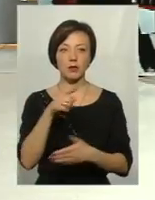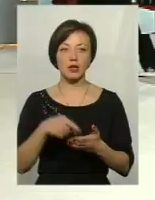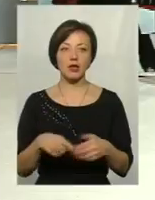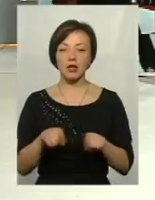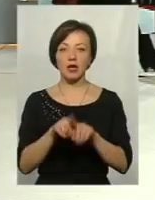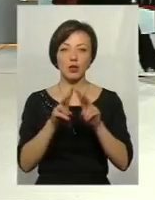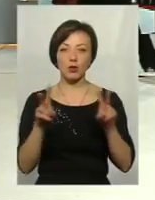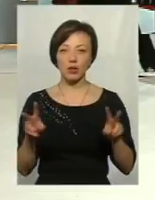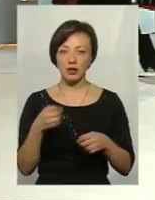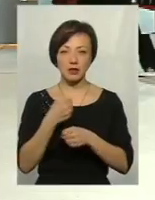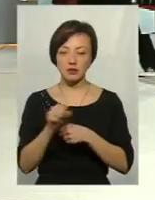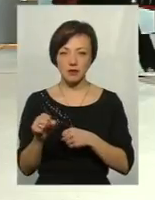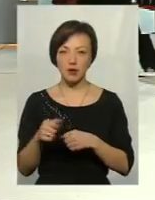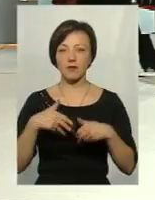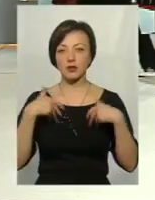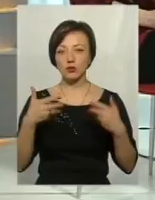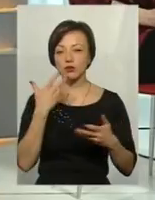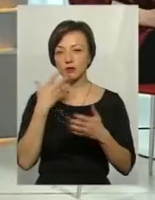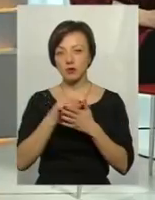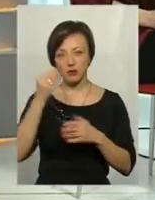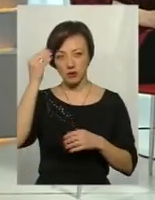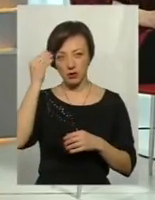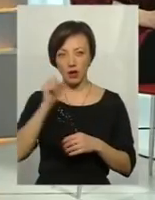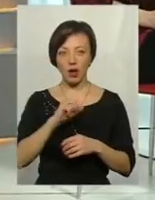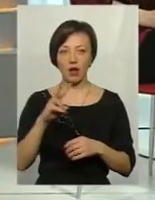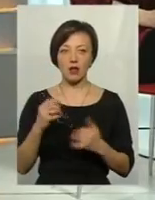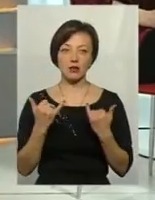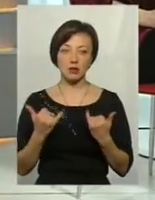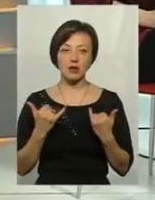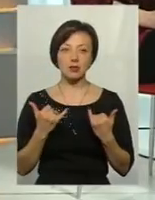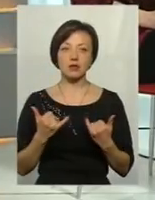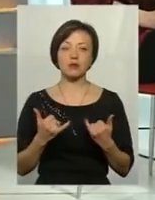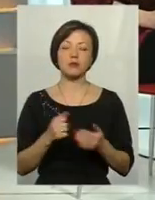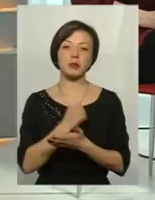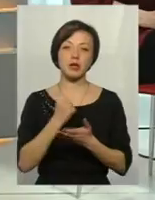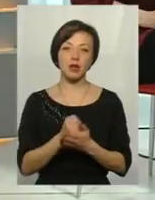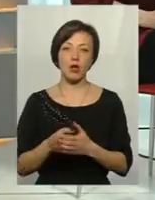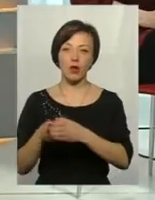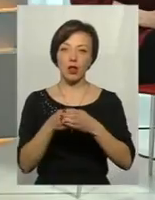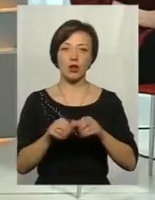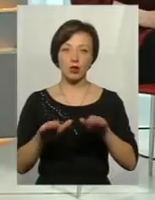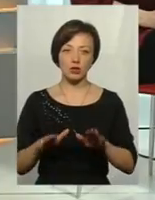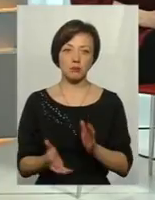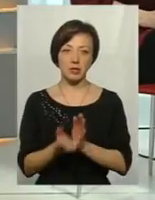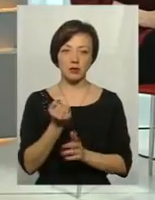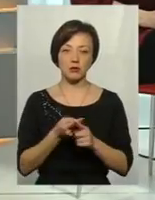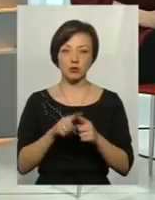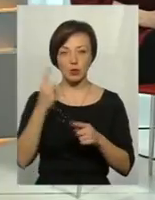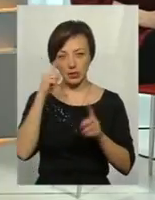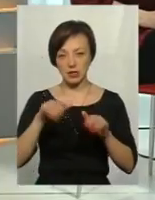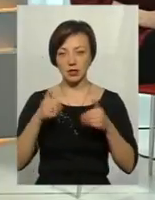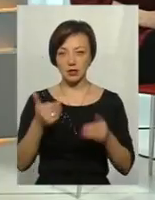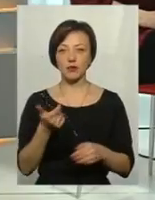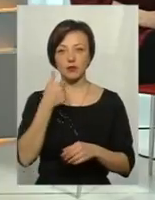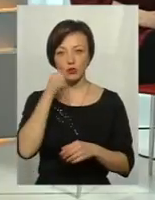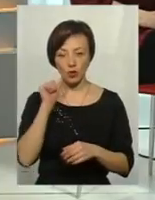ніхто ніколи нікого не силоє, висловлює свою точку зору. Але наразі ми прийняли колегіальне рішення якраз підтримати цю ініціативу. Більше